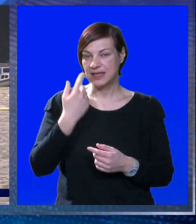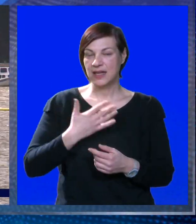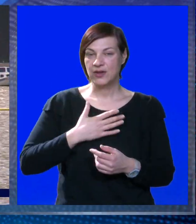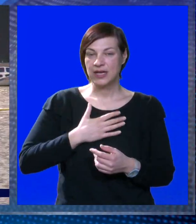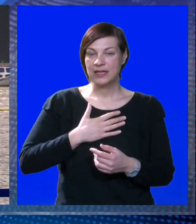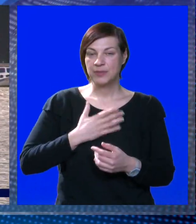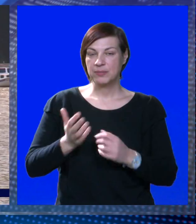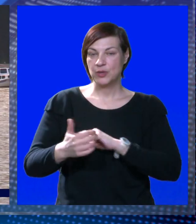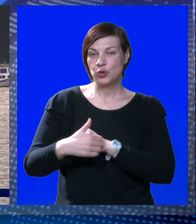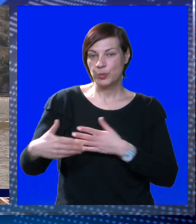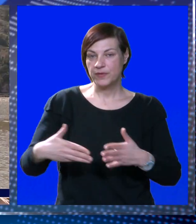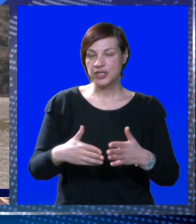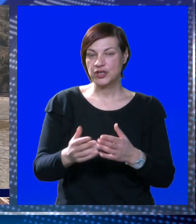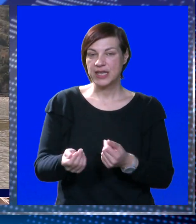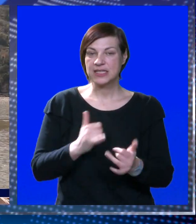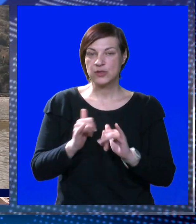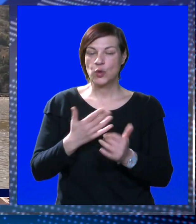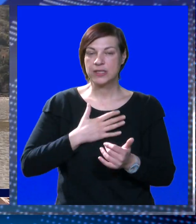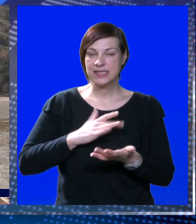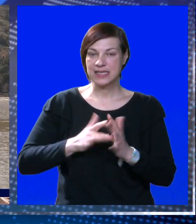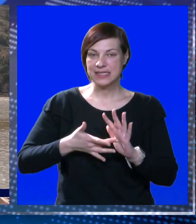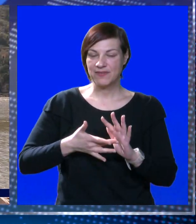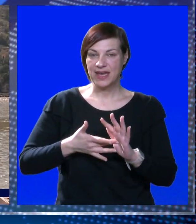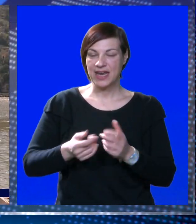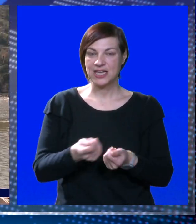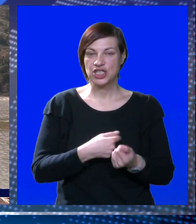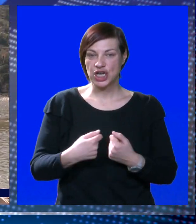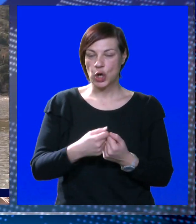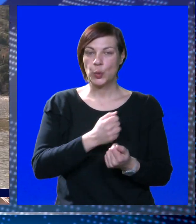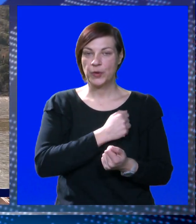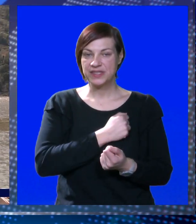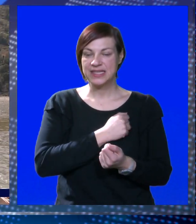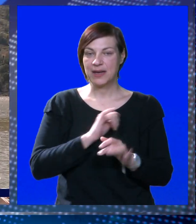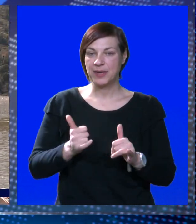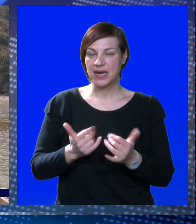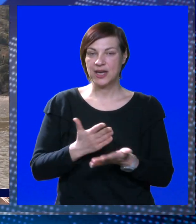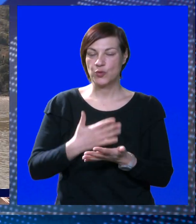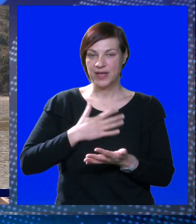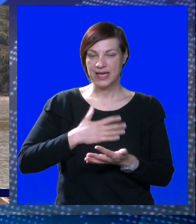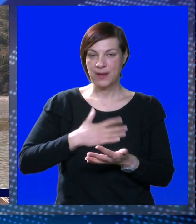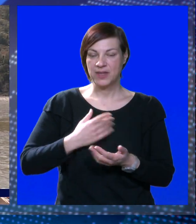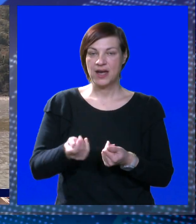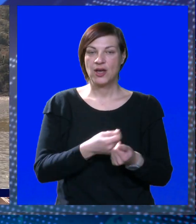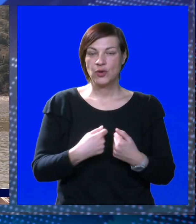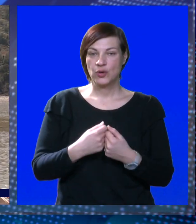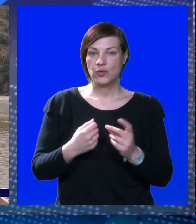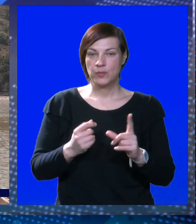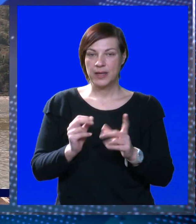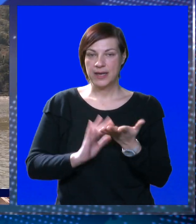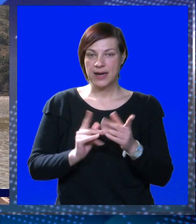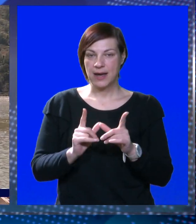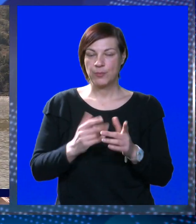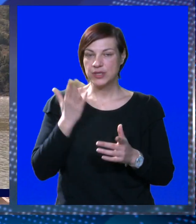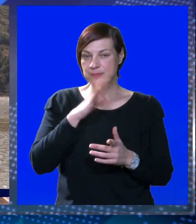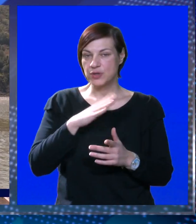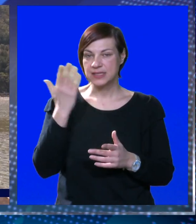ugostili mi u rijeci Dubrovačkoj kao Neptunu sve naše klubove iz Dalmacije. I naravno uvijek drago nam kluba Ramu